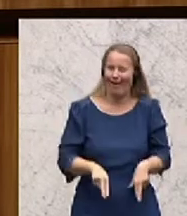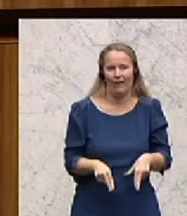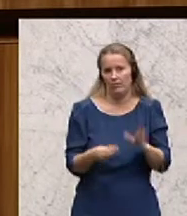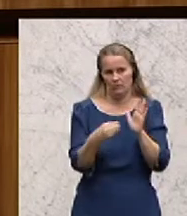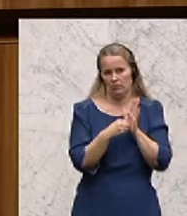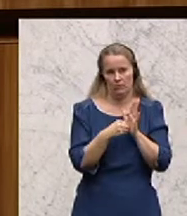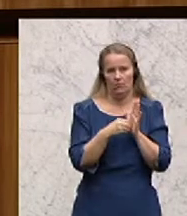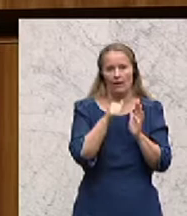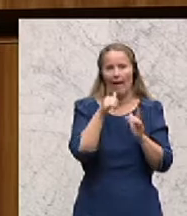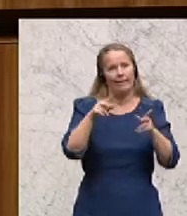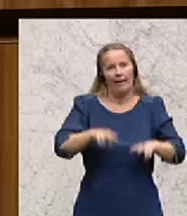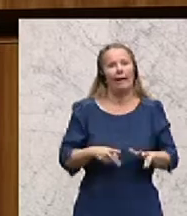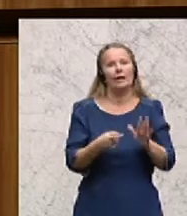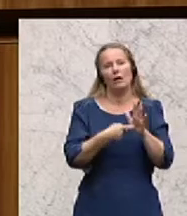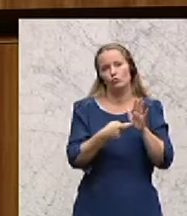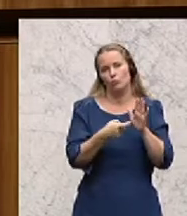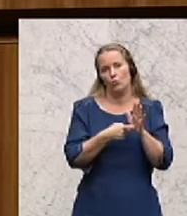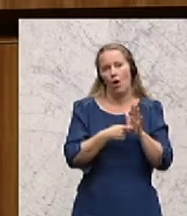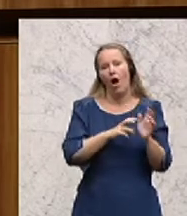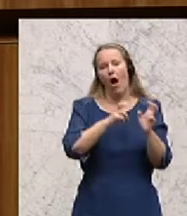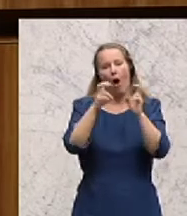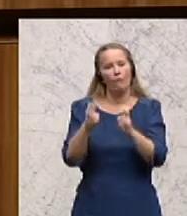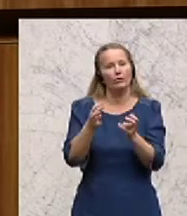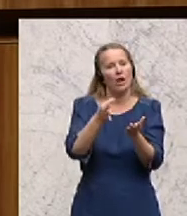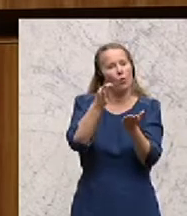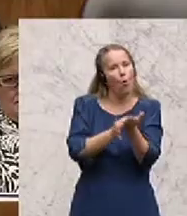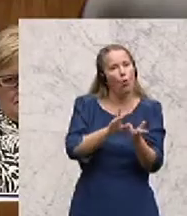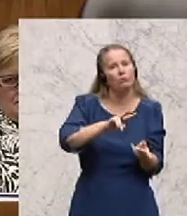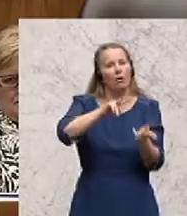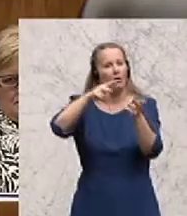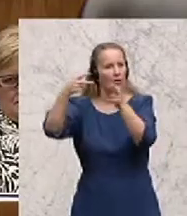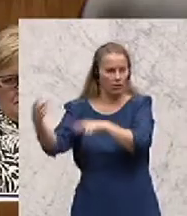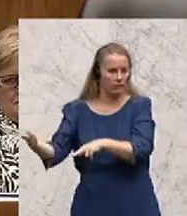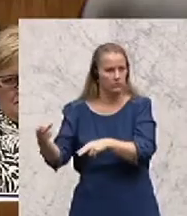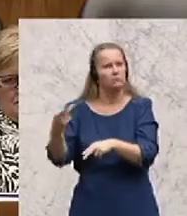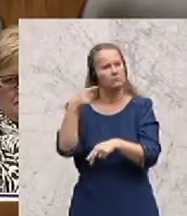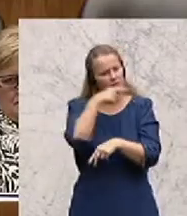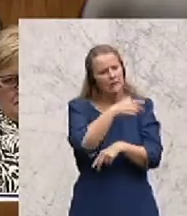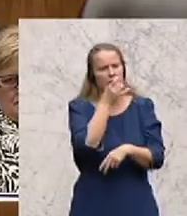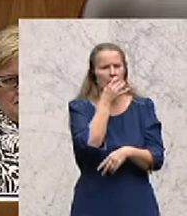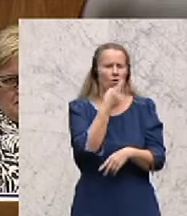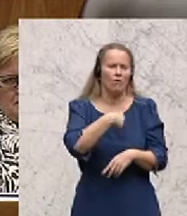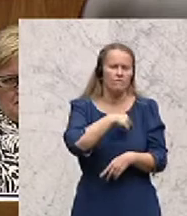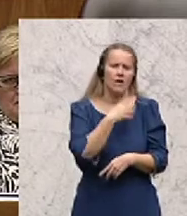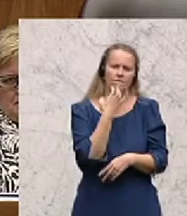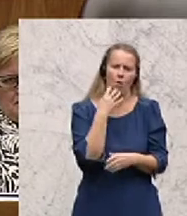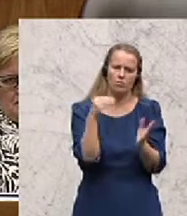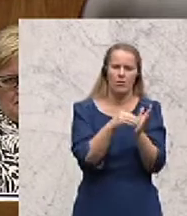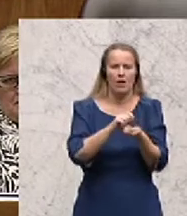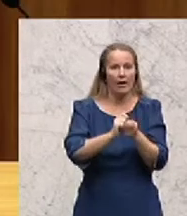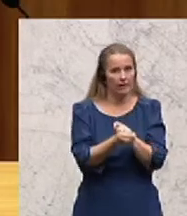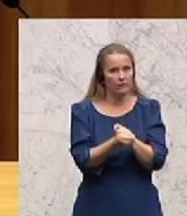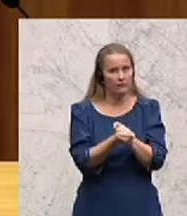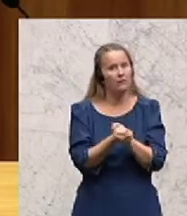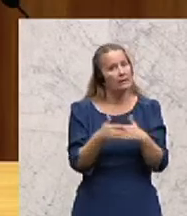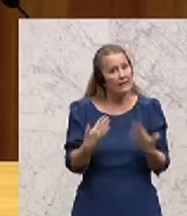das zu tun. Sie haben keinen Rechtsanspruch, ihren Aufenthaltsort zu ändern. Und genau das möchten wir ändern, dass es